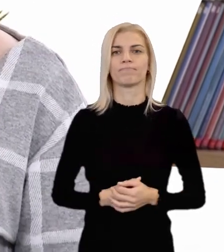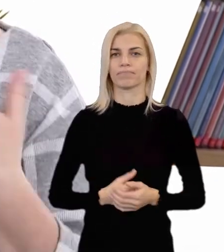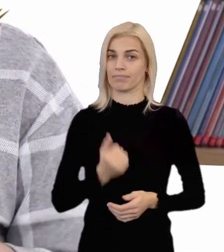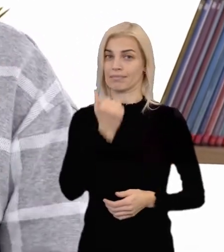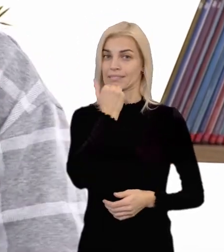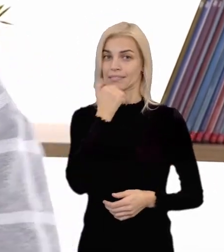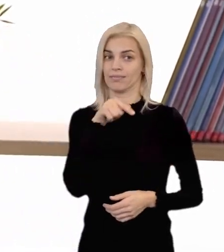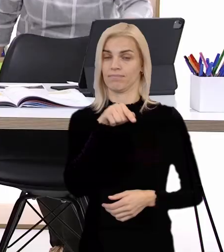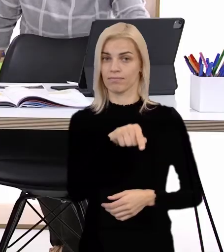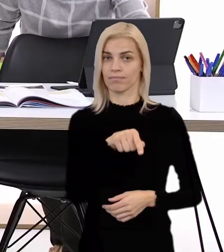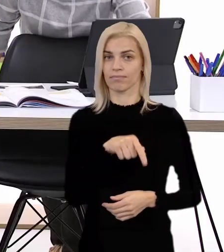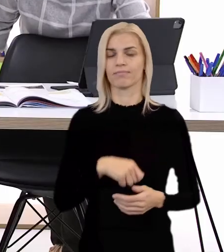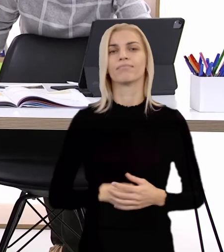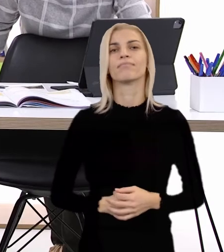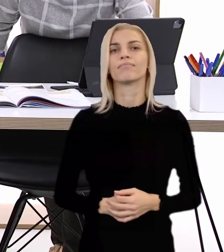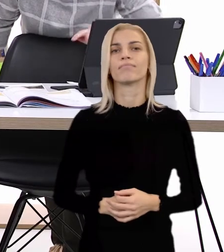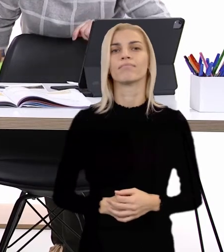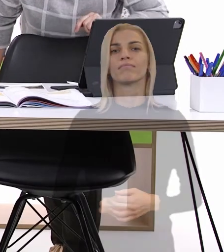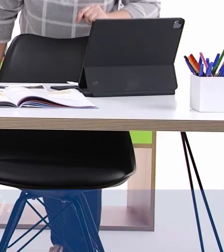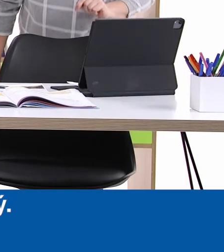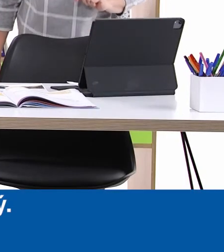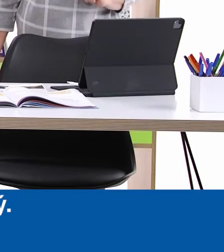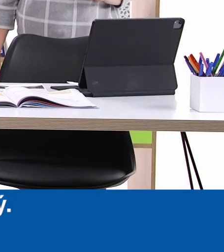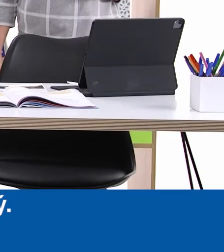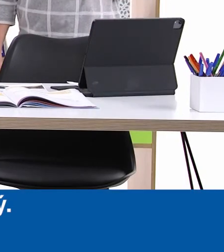predponu alebo príponu. Tak.